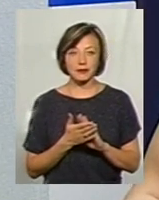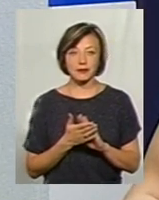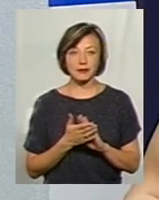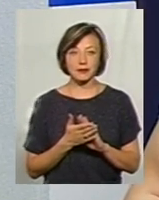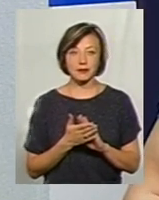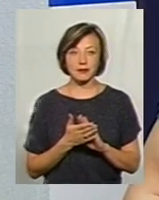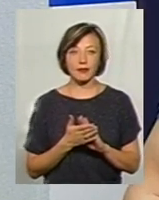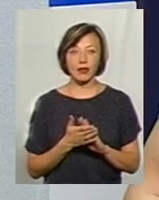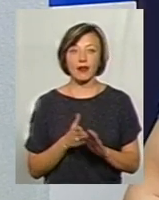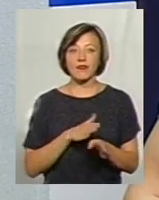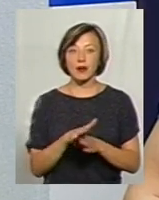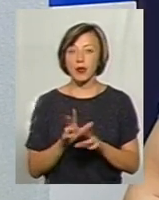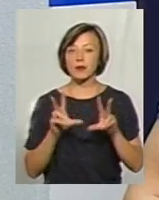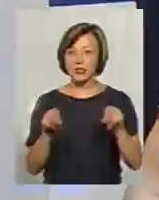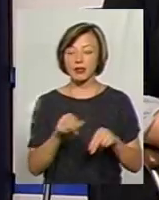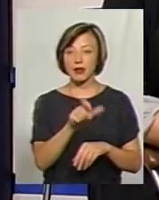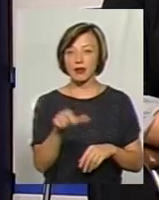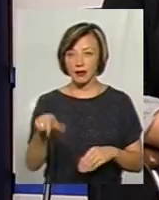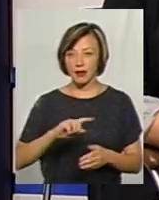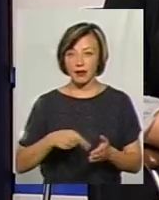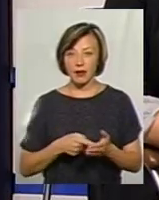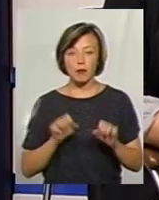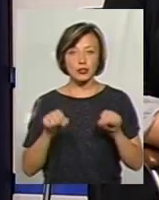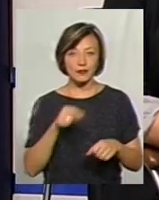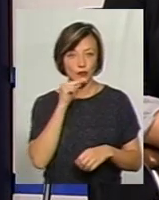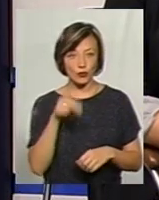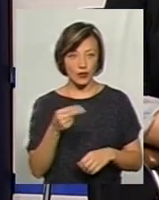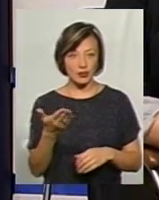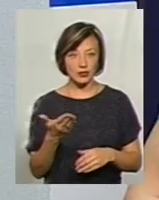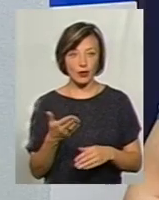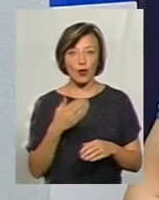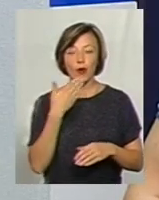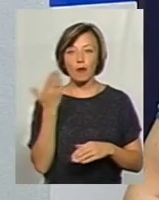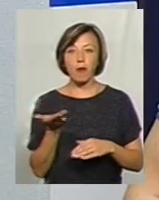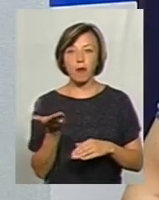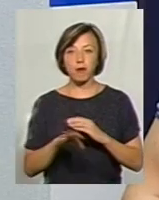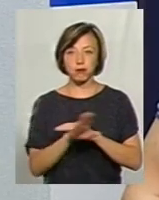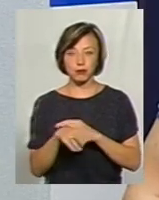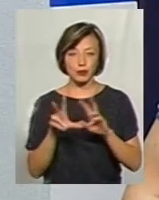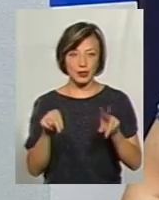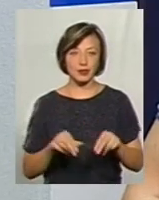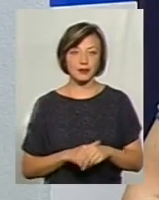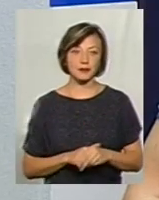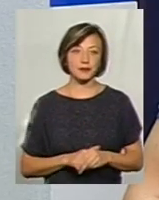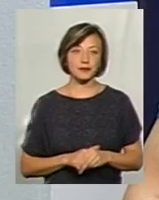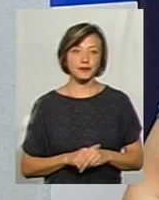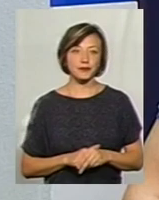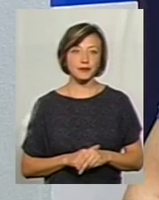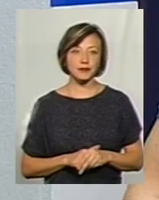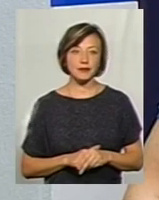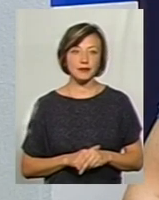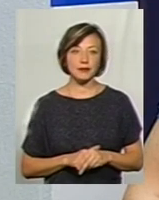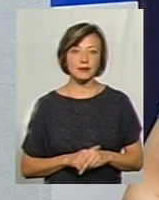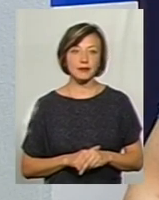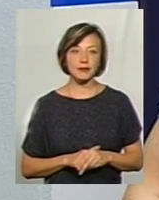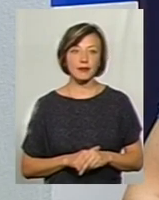горожанам перед тем, как идти на Это возможность звинувачить его в популизме, так? Возможно, да. Ну я считаю, что